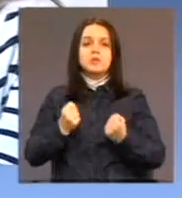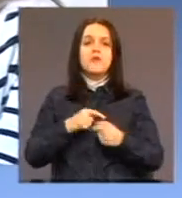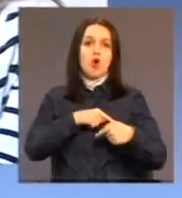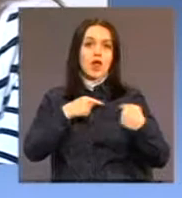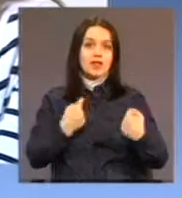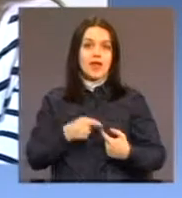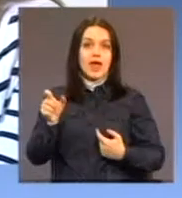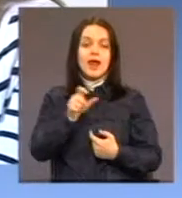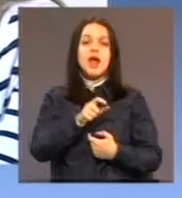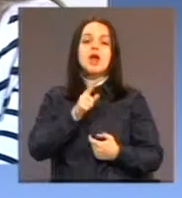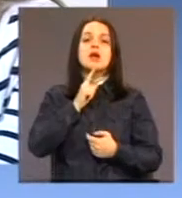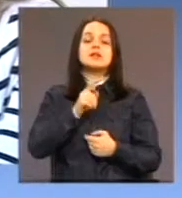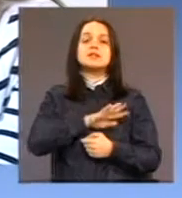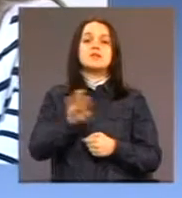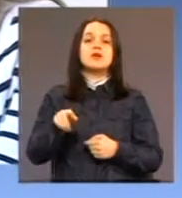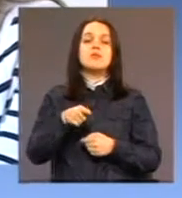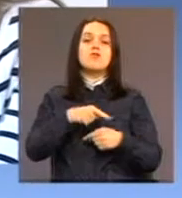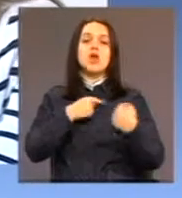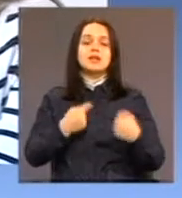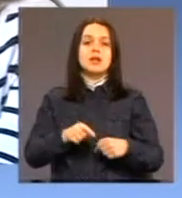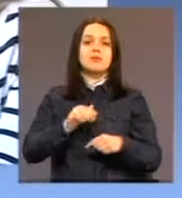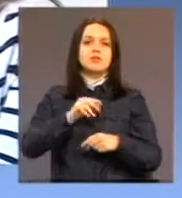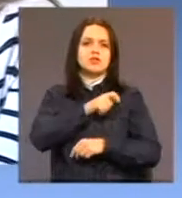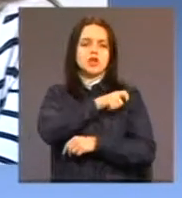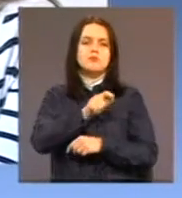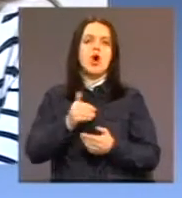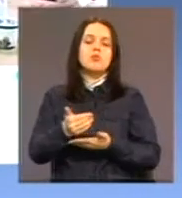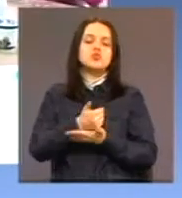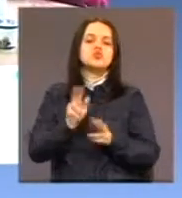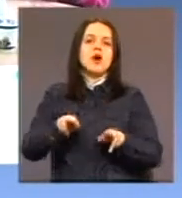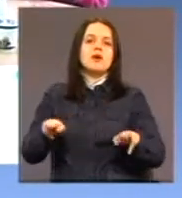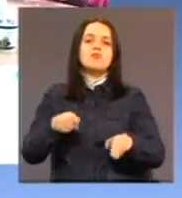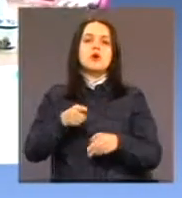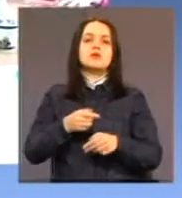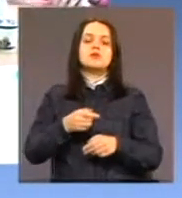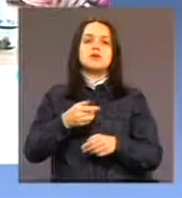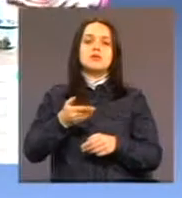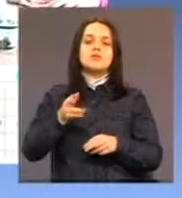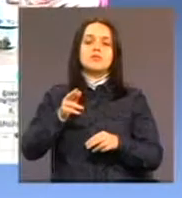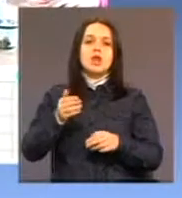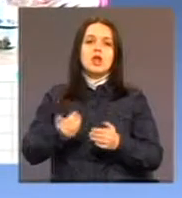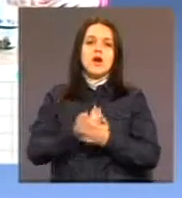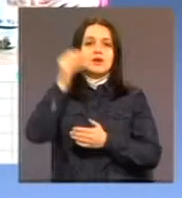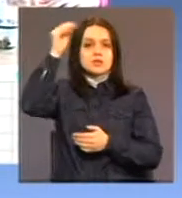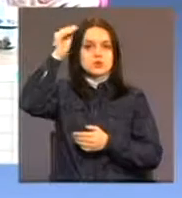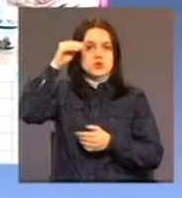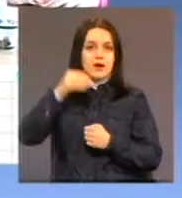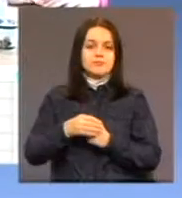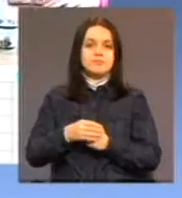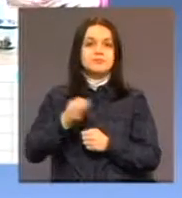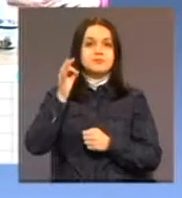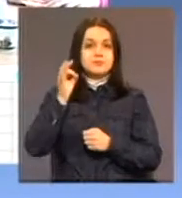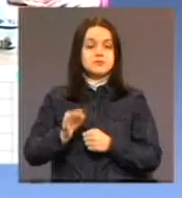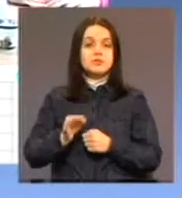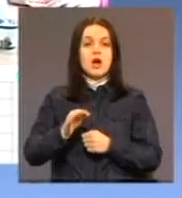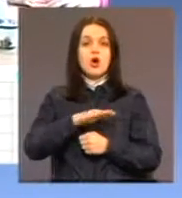volonterima i vršnjacima bez smetnje omogućavamo sticanje novih iskustama. Za svakog korisnika u dnevnom centru izrađen je